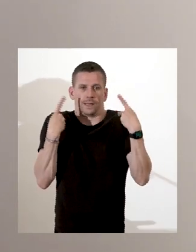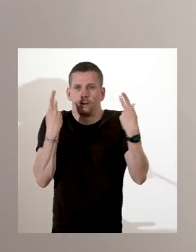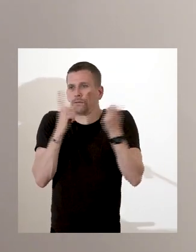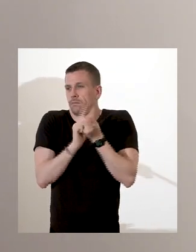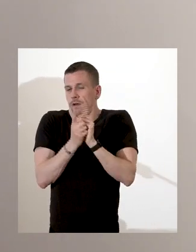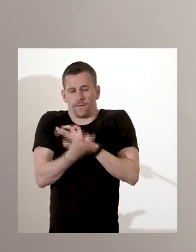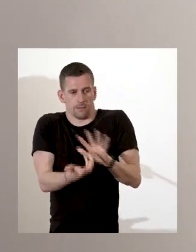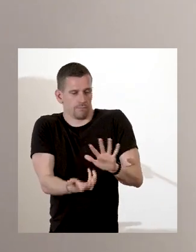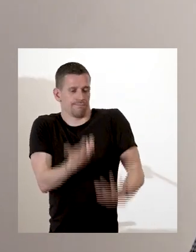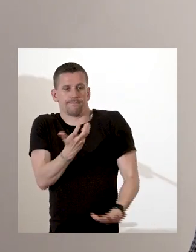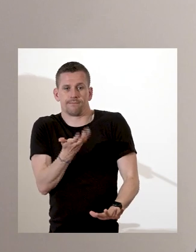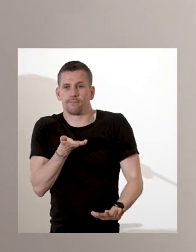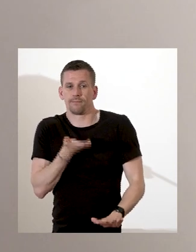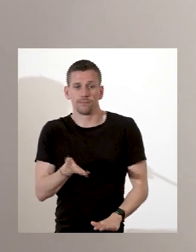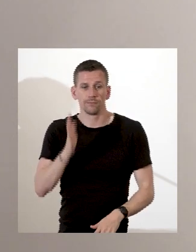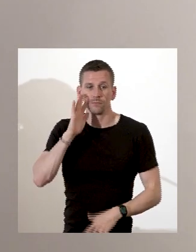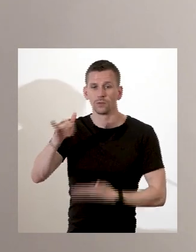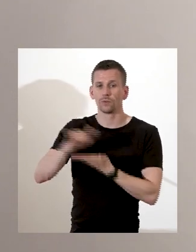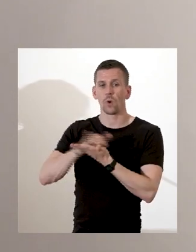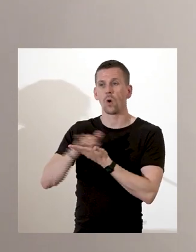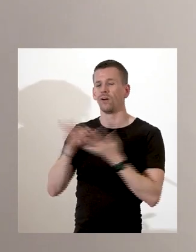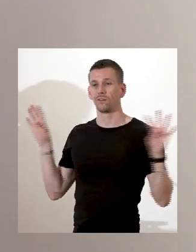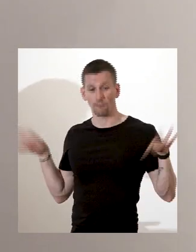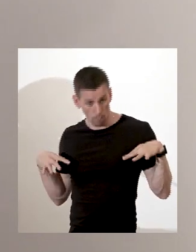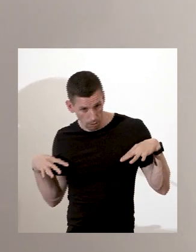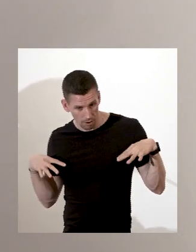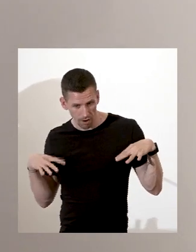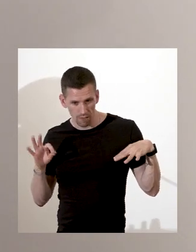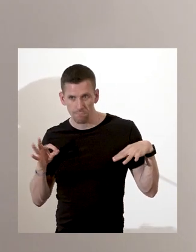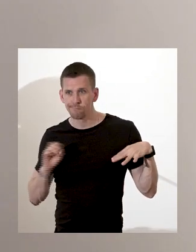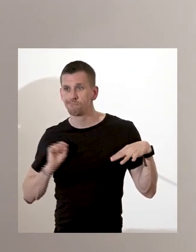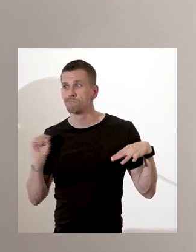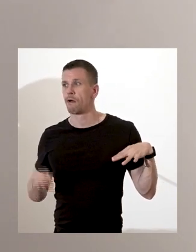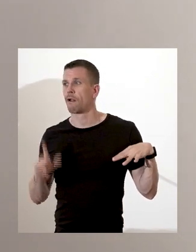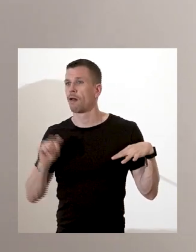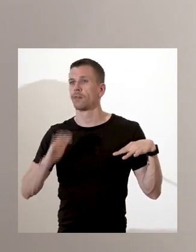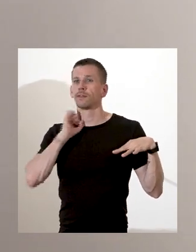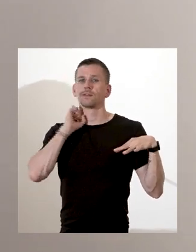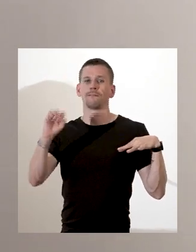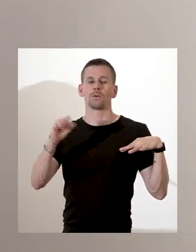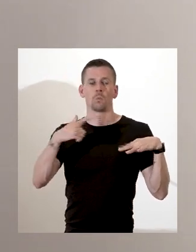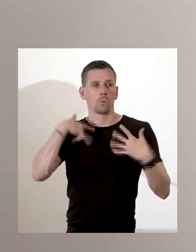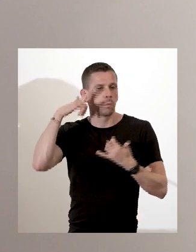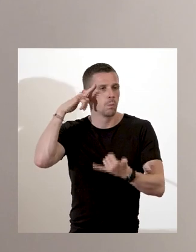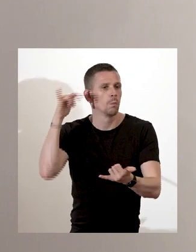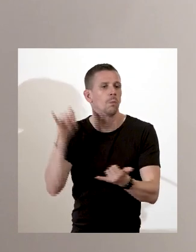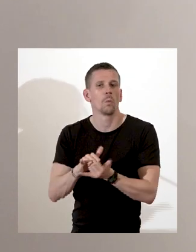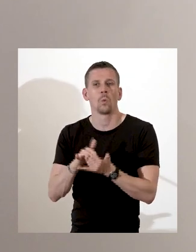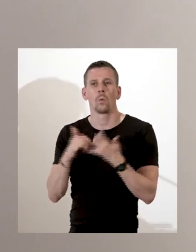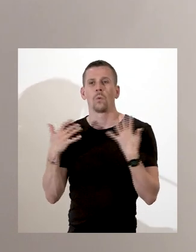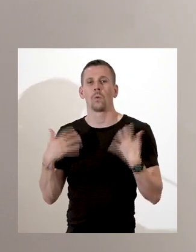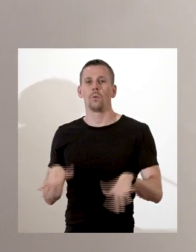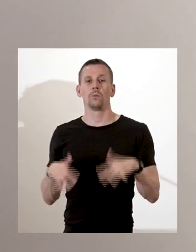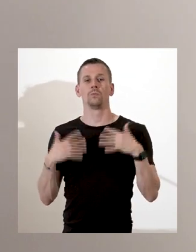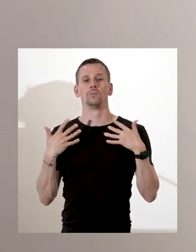'un passé esclavagiste dont beaucoup n'avaient pas conscience. Alors à vrai dire, pour les historiennes et pour les historiens, ce n'est pas quelque